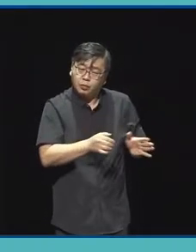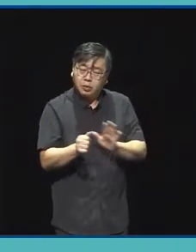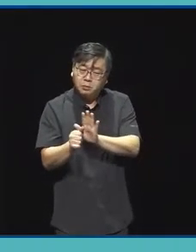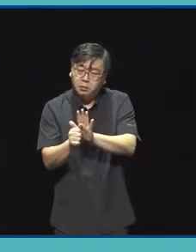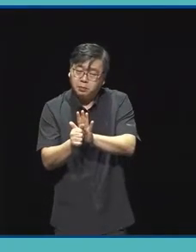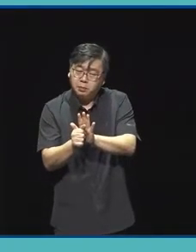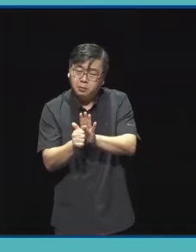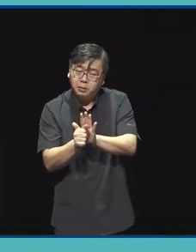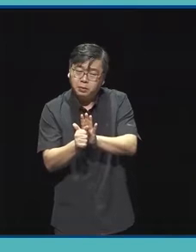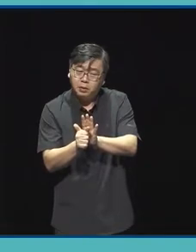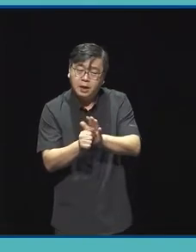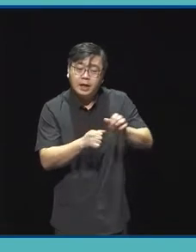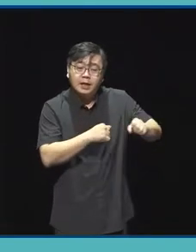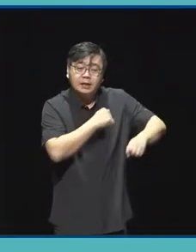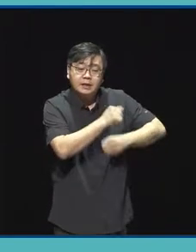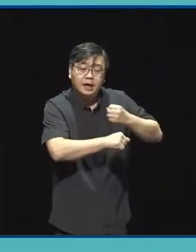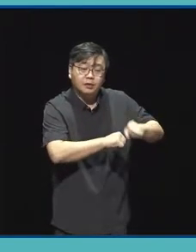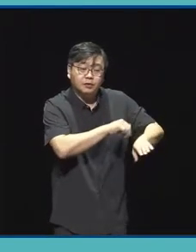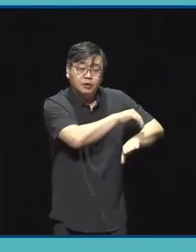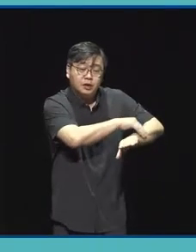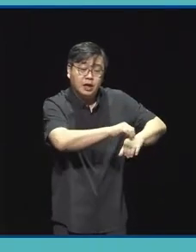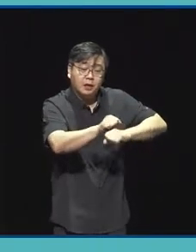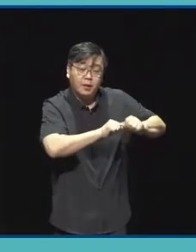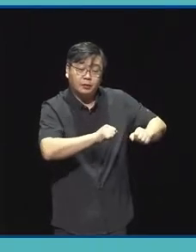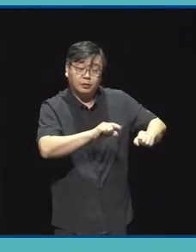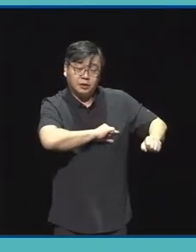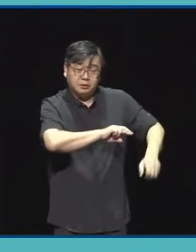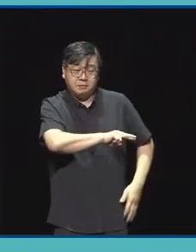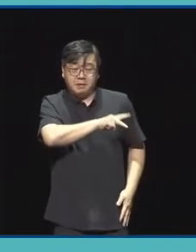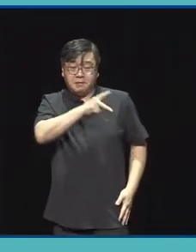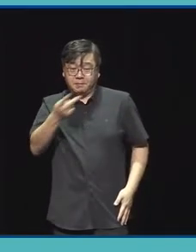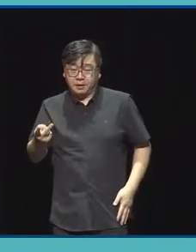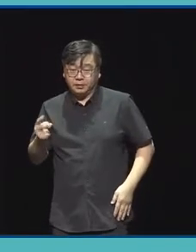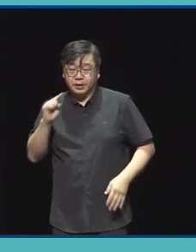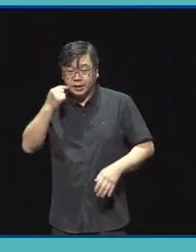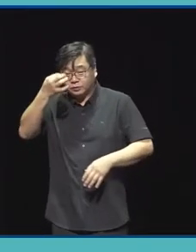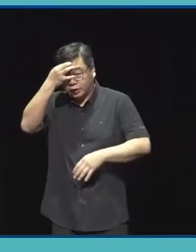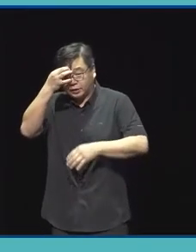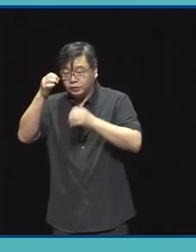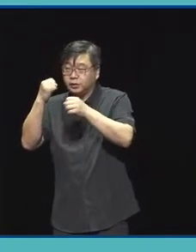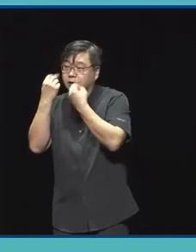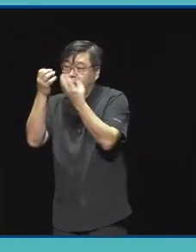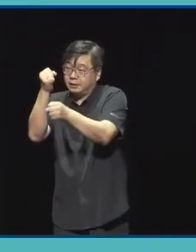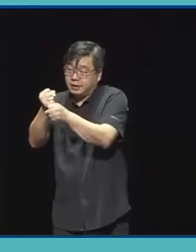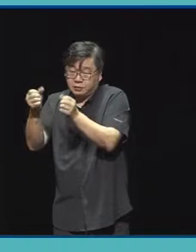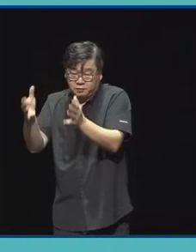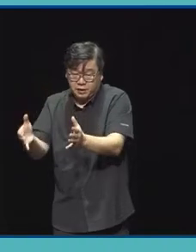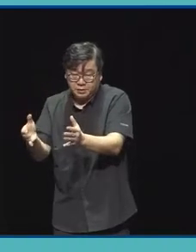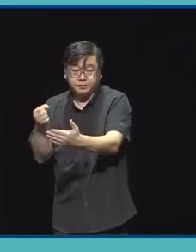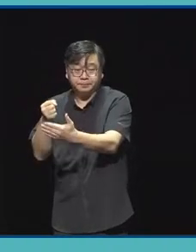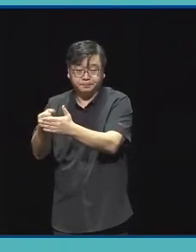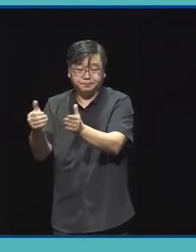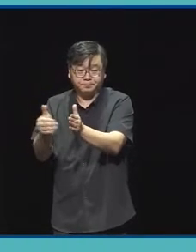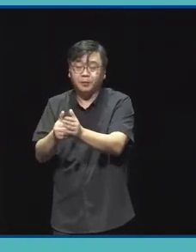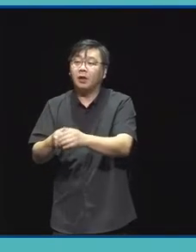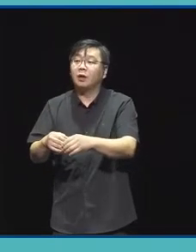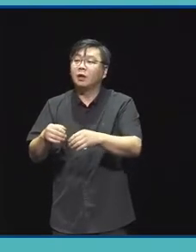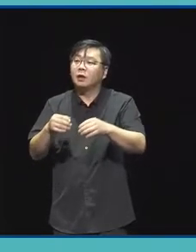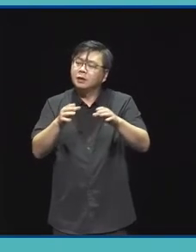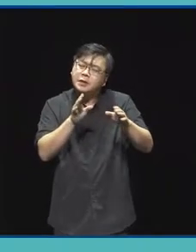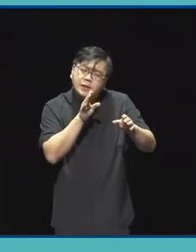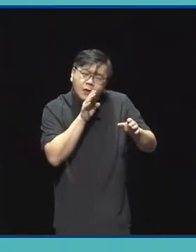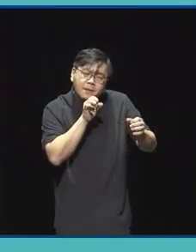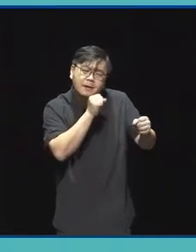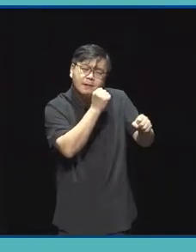자유기획 활동형 사업입니다 이 사업의 성격은 당의 년도의 예술 작품의 창